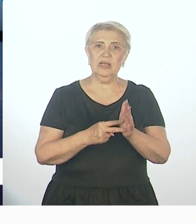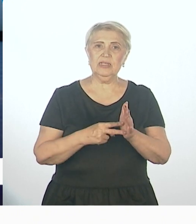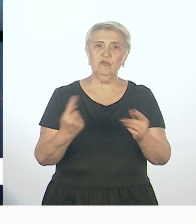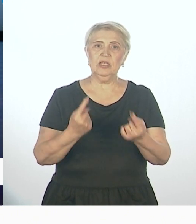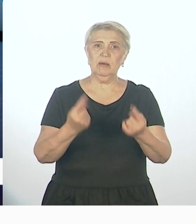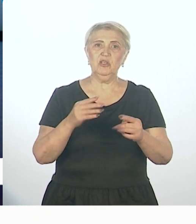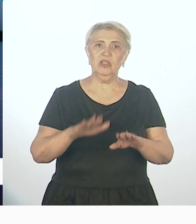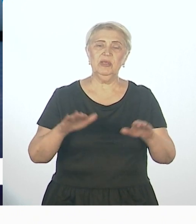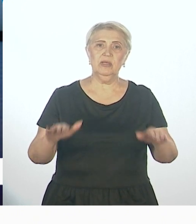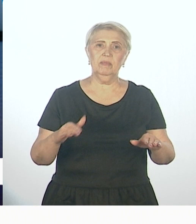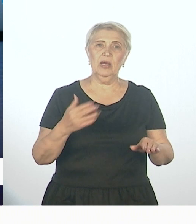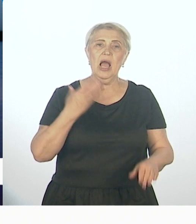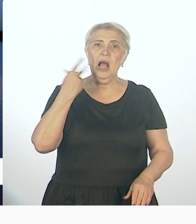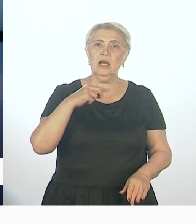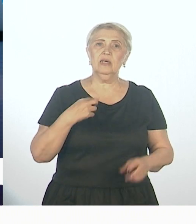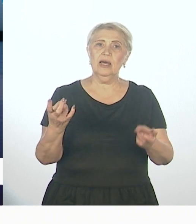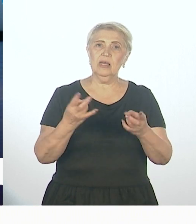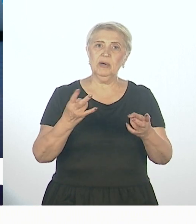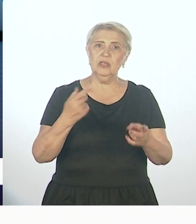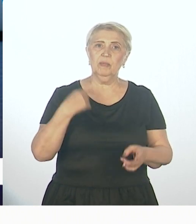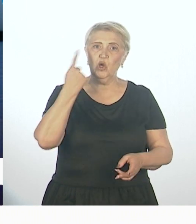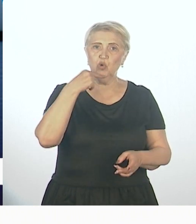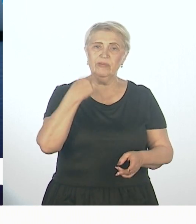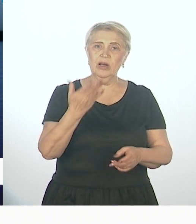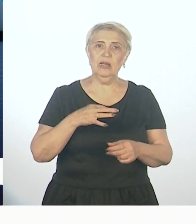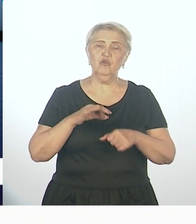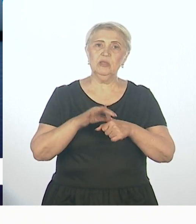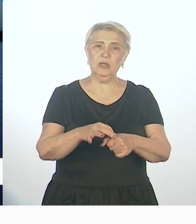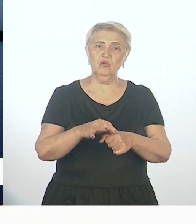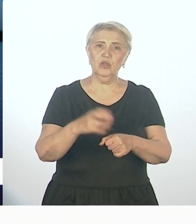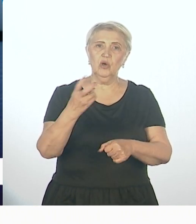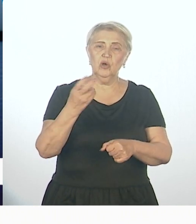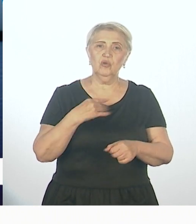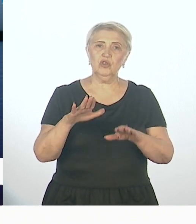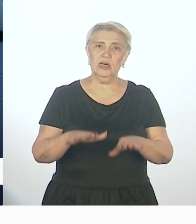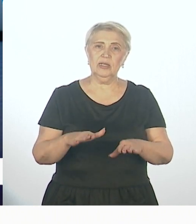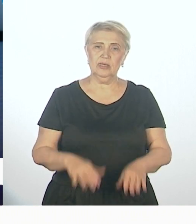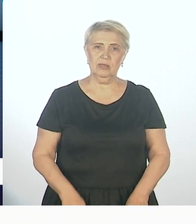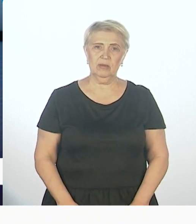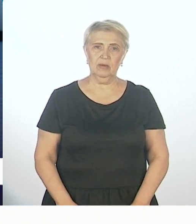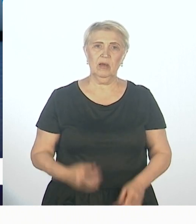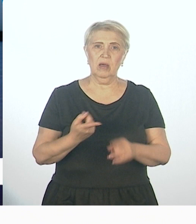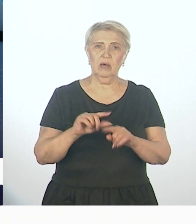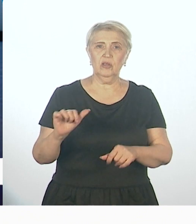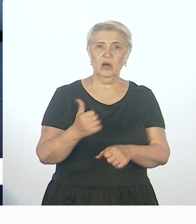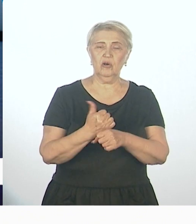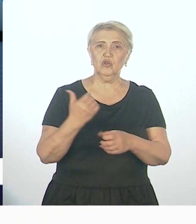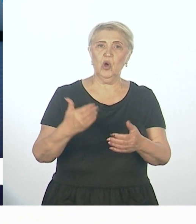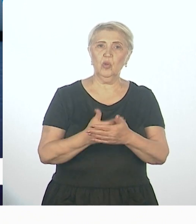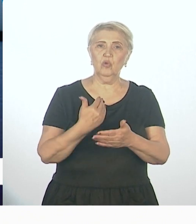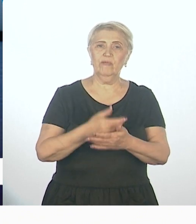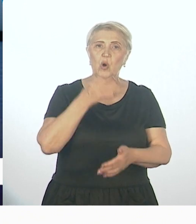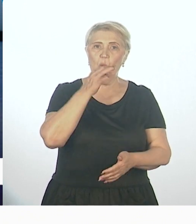детьми, но когда ему необходим индивидуальный подход, находиться в ресурсной зоне либо классе. Это хороший инновационный опыт